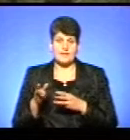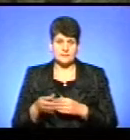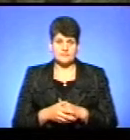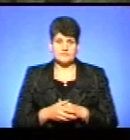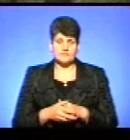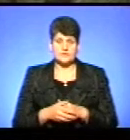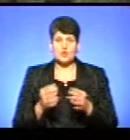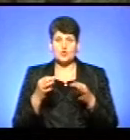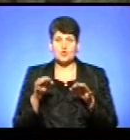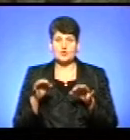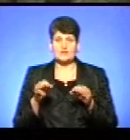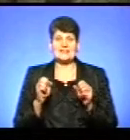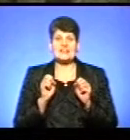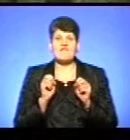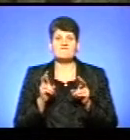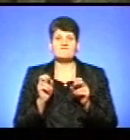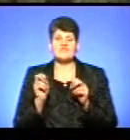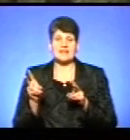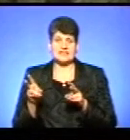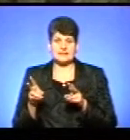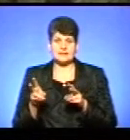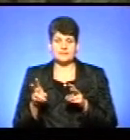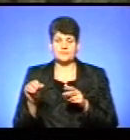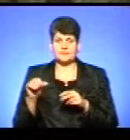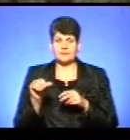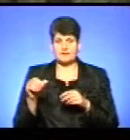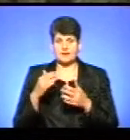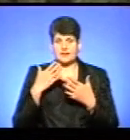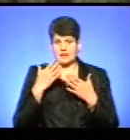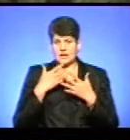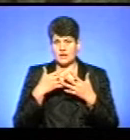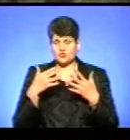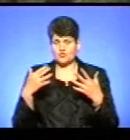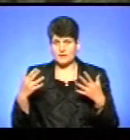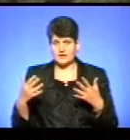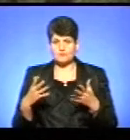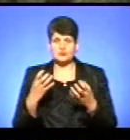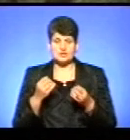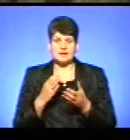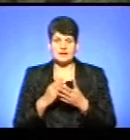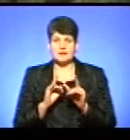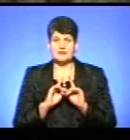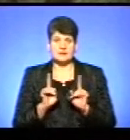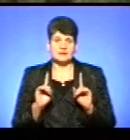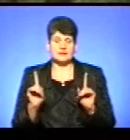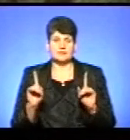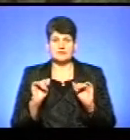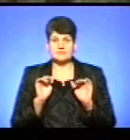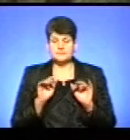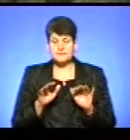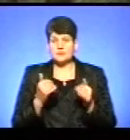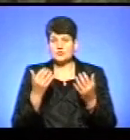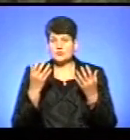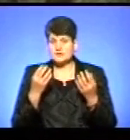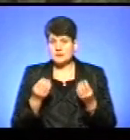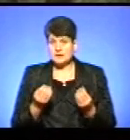дозволи на викиди шкідливих речовин, бо ще є парадоксальна річ. На сьогоднішній